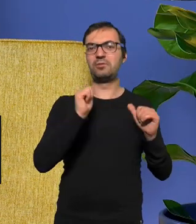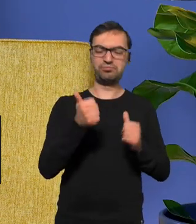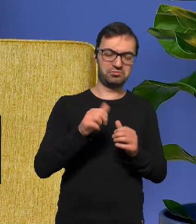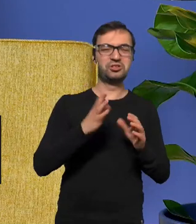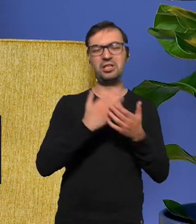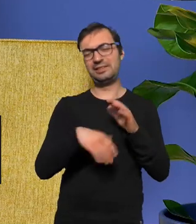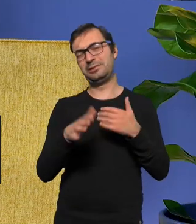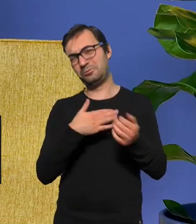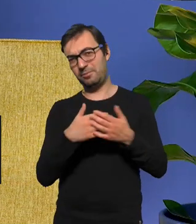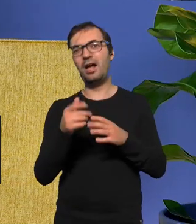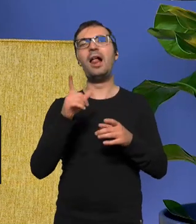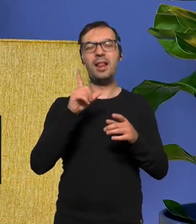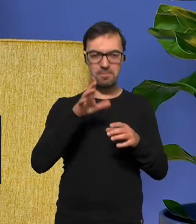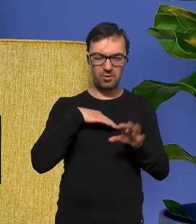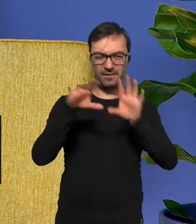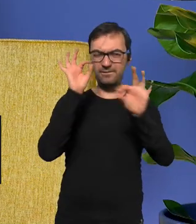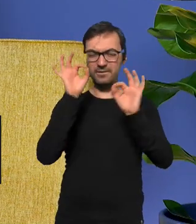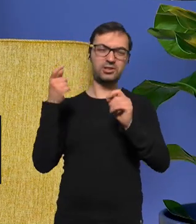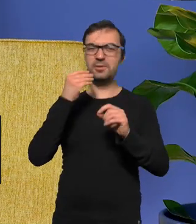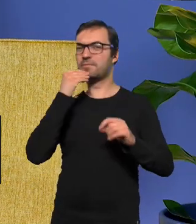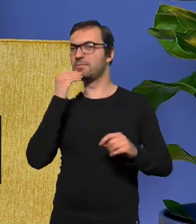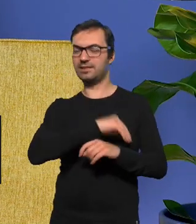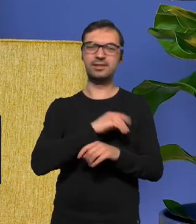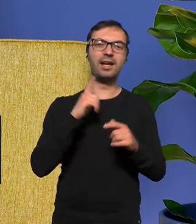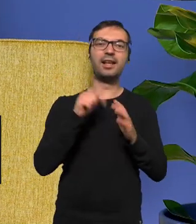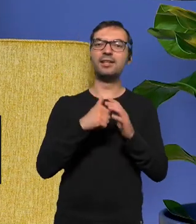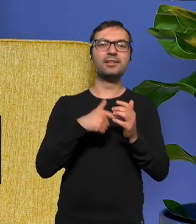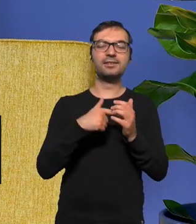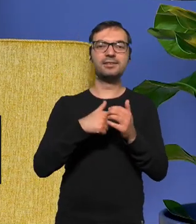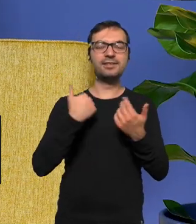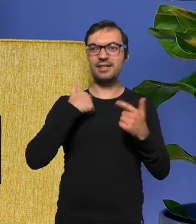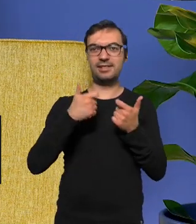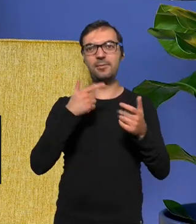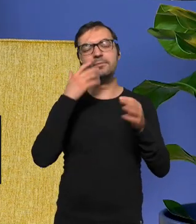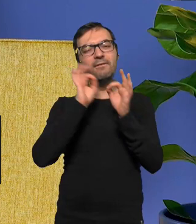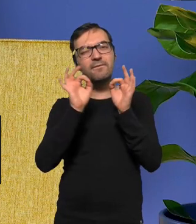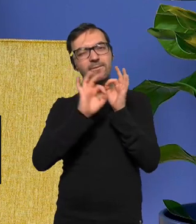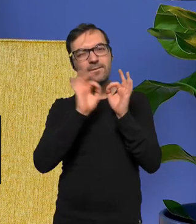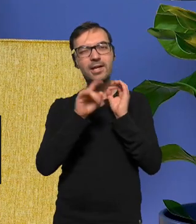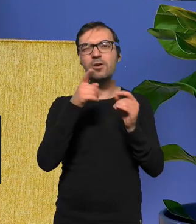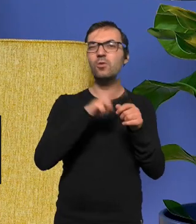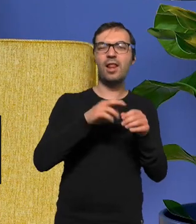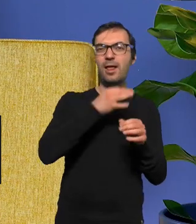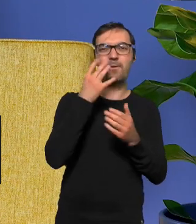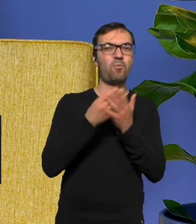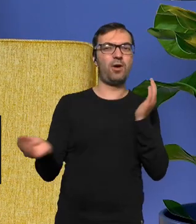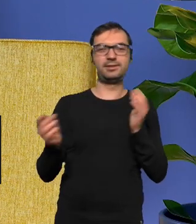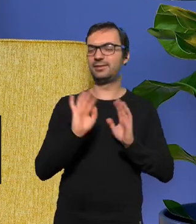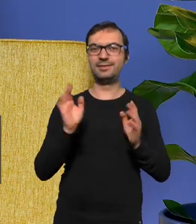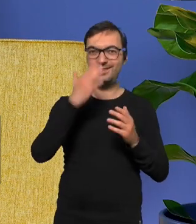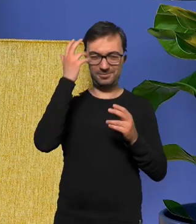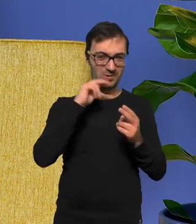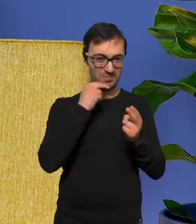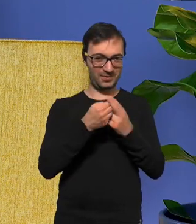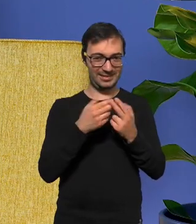lepsze, gorsze ale można by było zrobić z tego super płytę ale nie ma w tym kalkulacji no nie wiem, czy to jest odpowiedź na jakiekolwiek